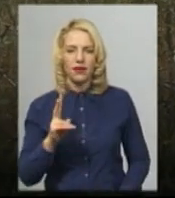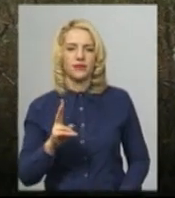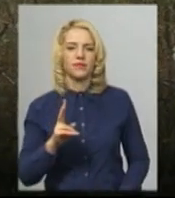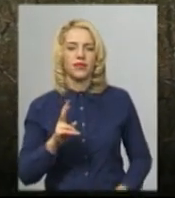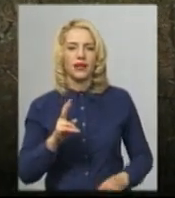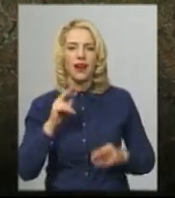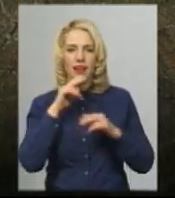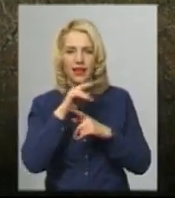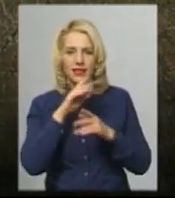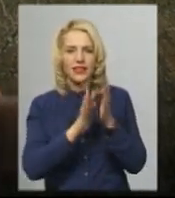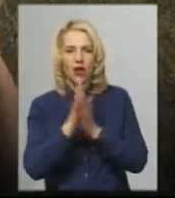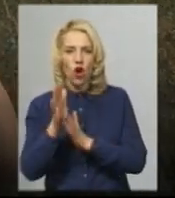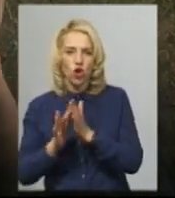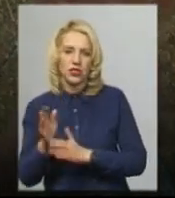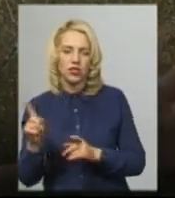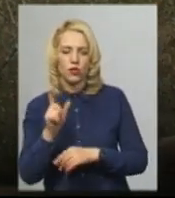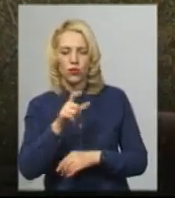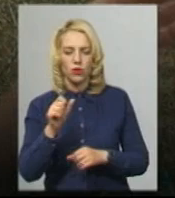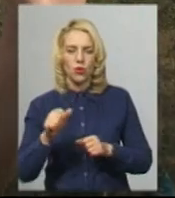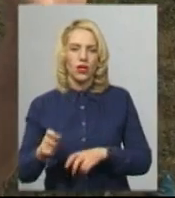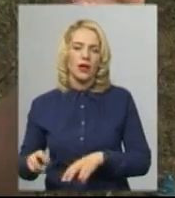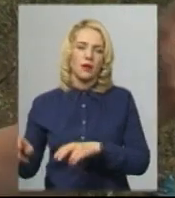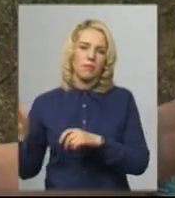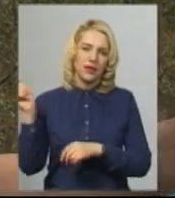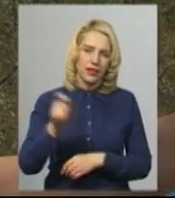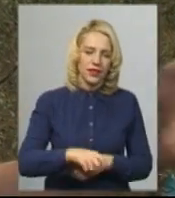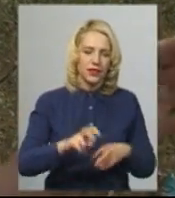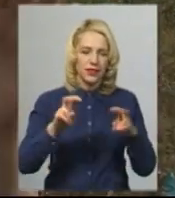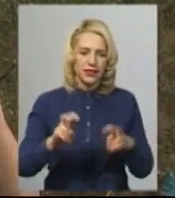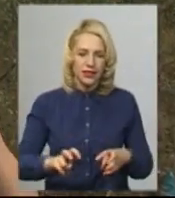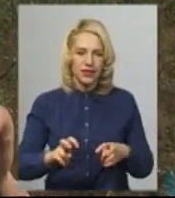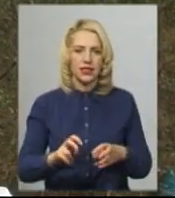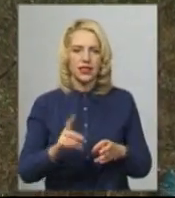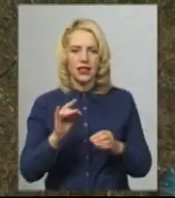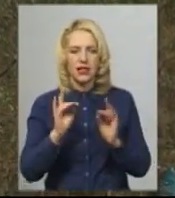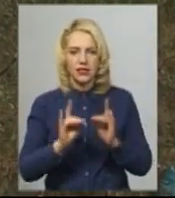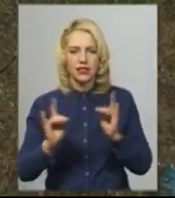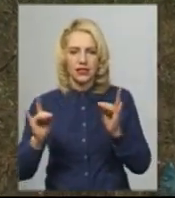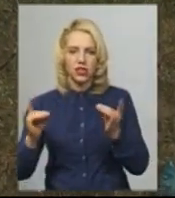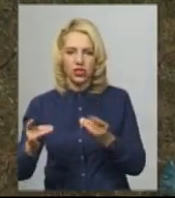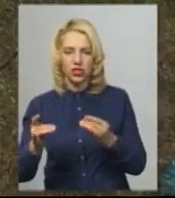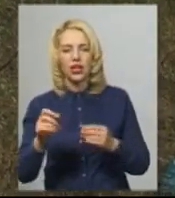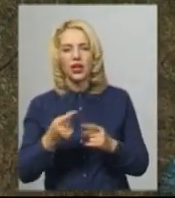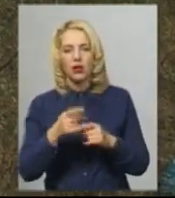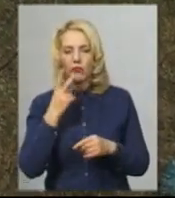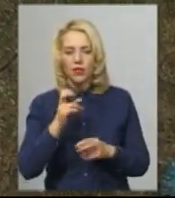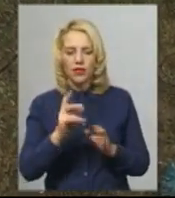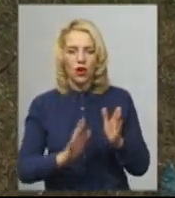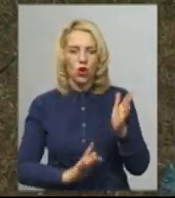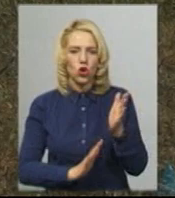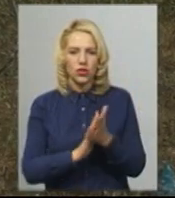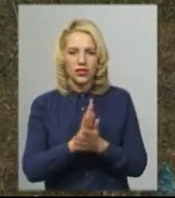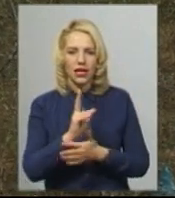люди приїхали, могли присісти на стільчики, могли під грибочок сховатись, побачити як воно росте, побачити